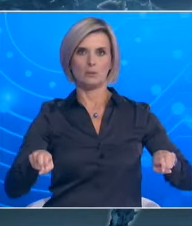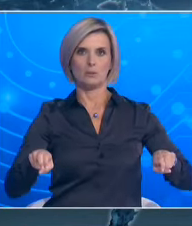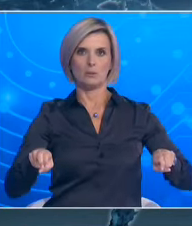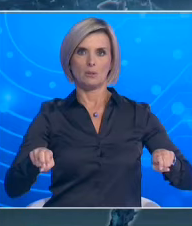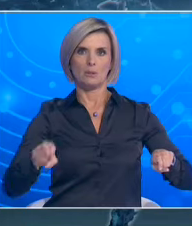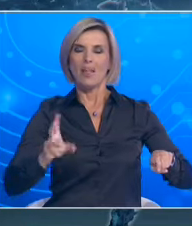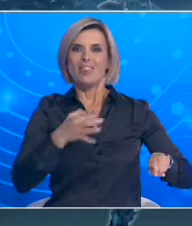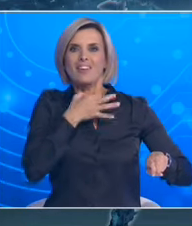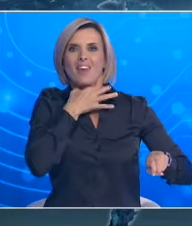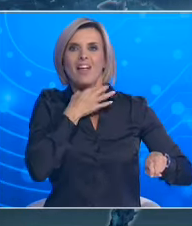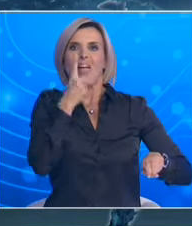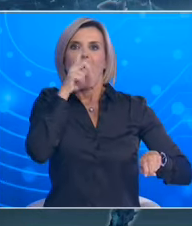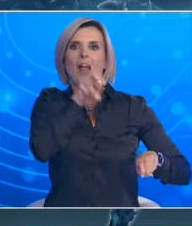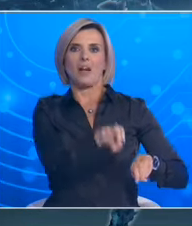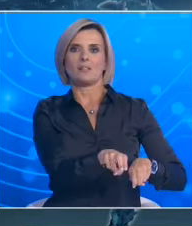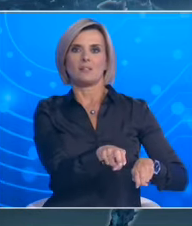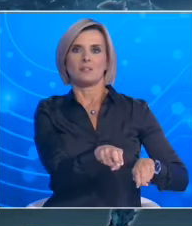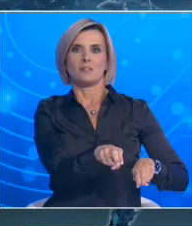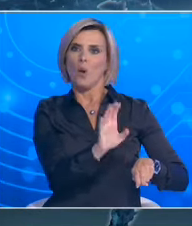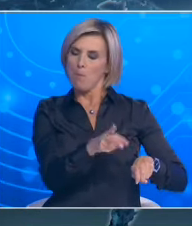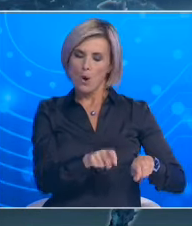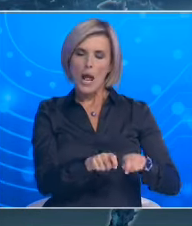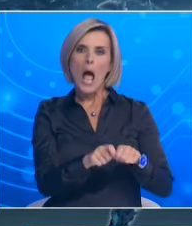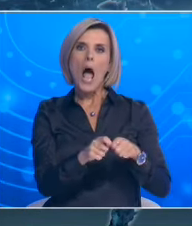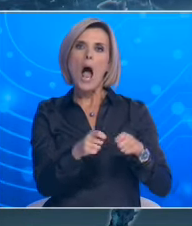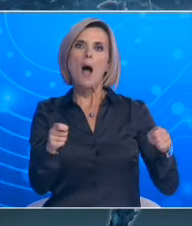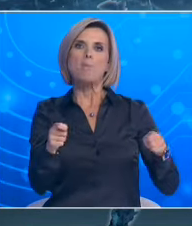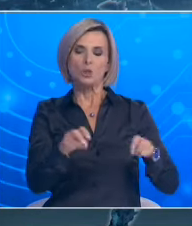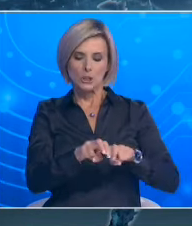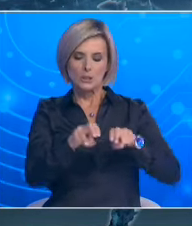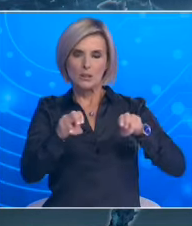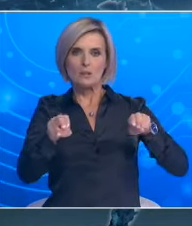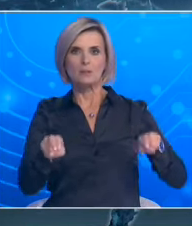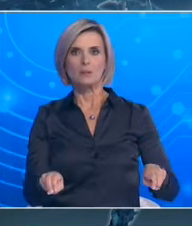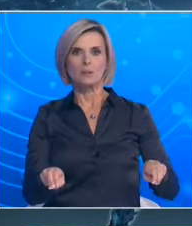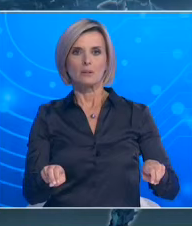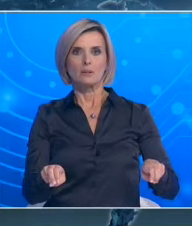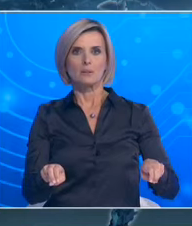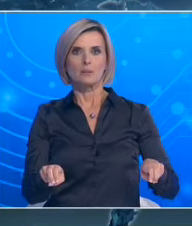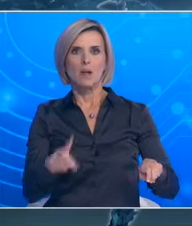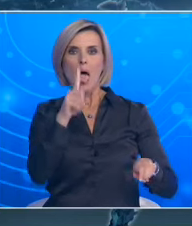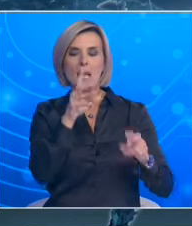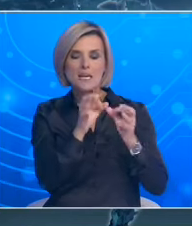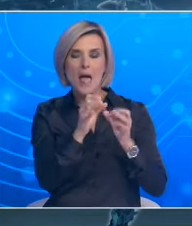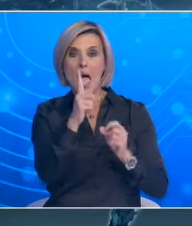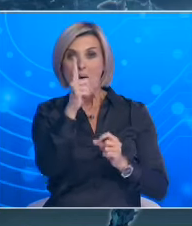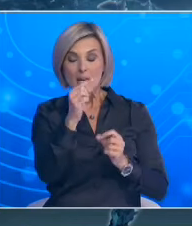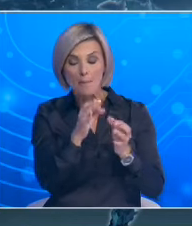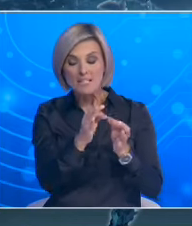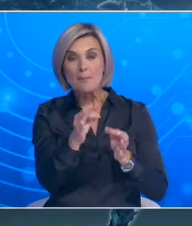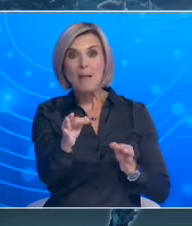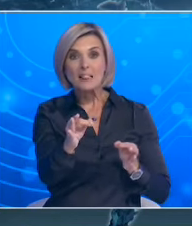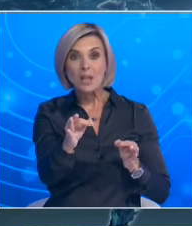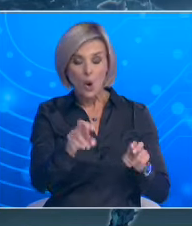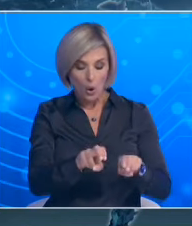ότι δεν έχεις δραματική αλλαγή όσον αφορά τη μετάδοση των σταγωνιδίων που αφορά το 1,5 μέτρο. Έχεις μόνο ένα κάθε παιδί